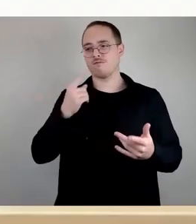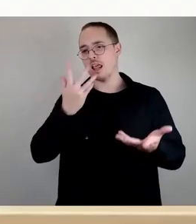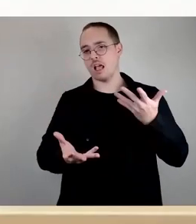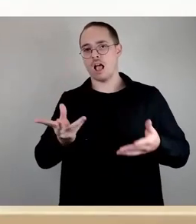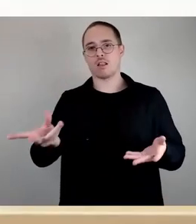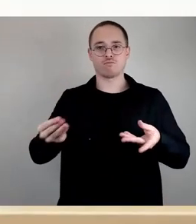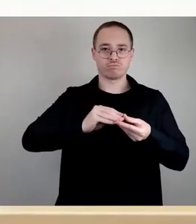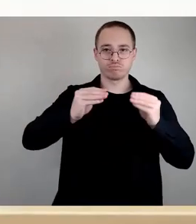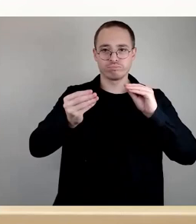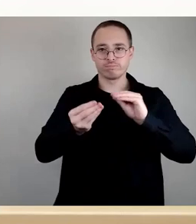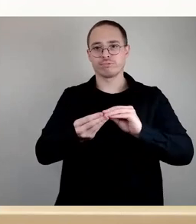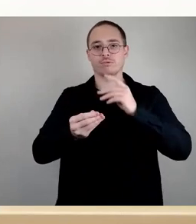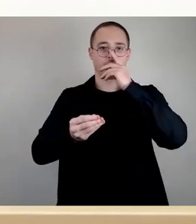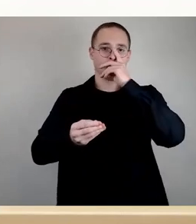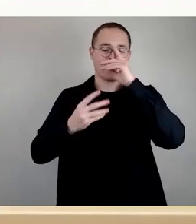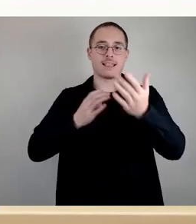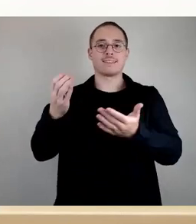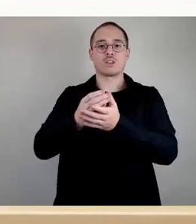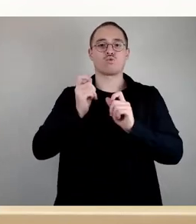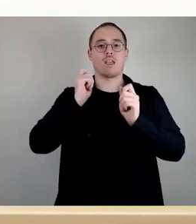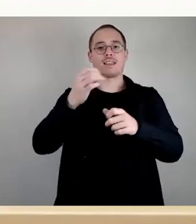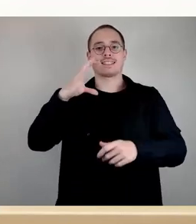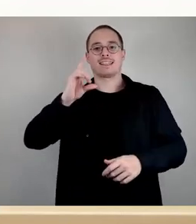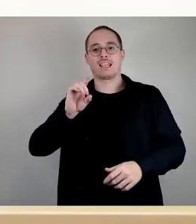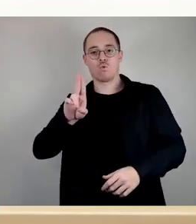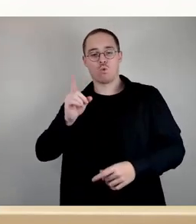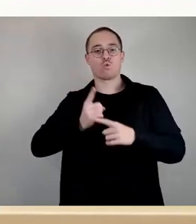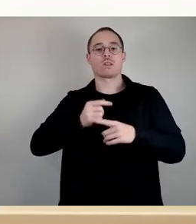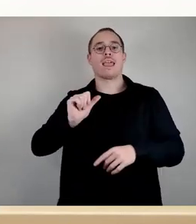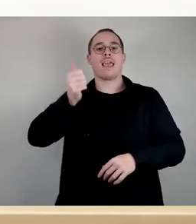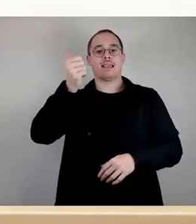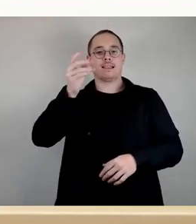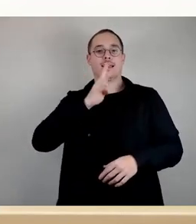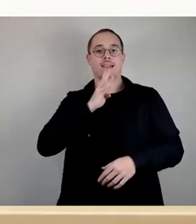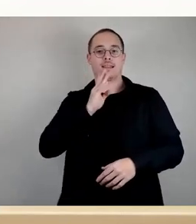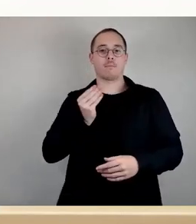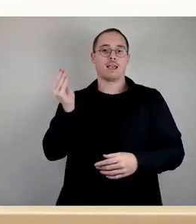und auch gleich erster Redebeitrag in der Fraktionsrunde. Herr Lehmann?